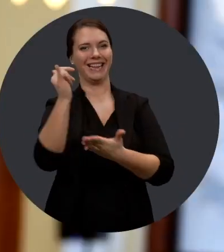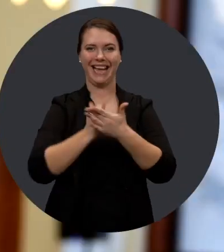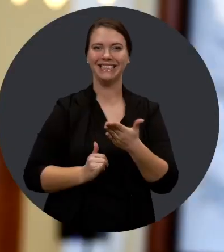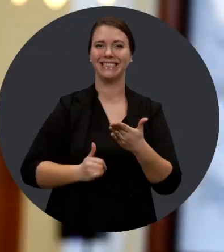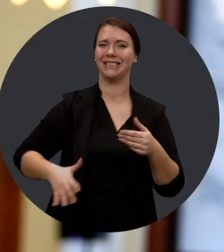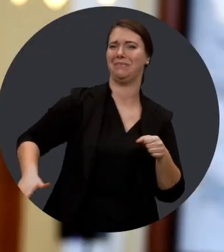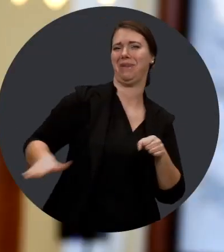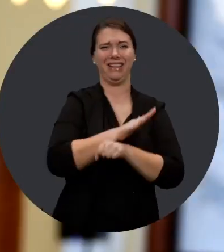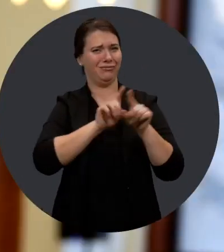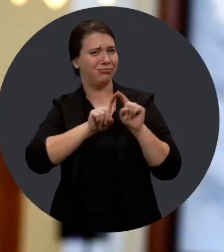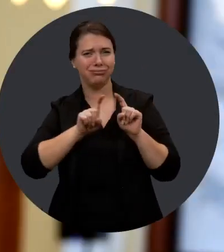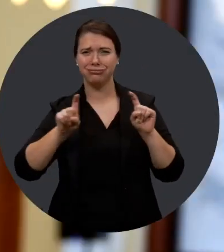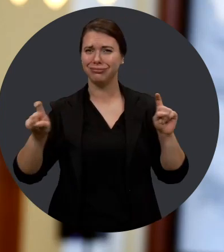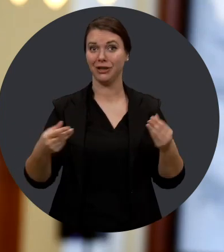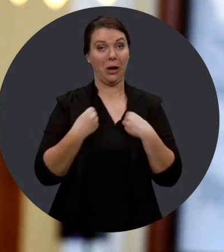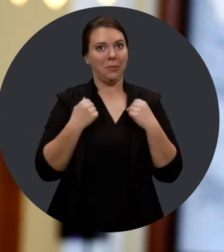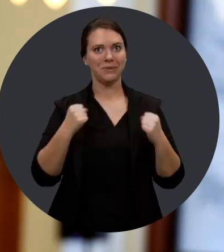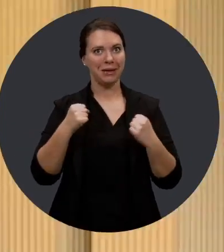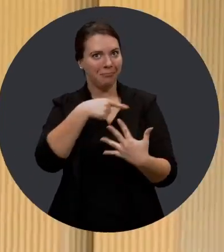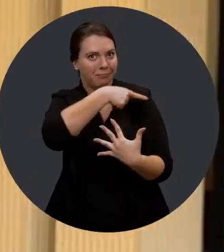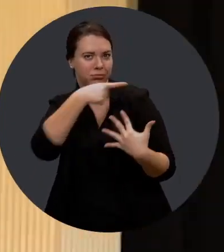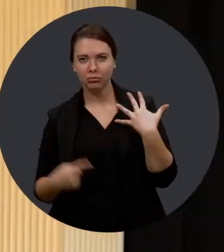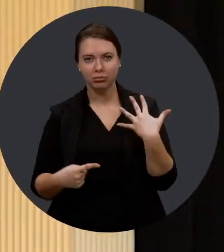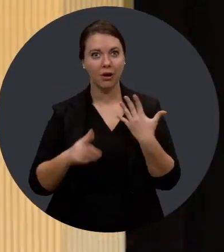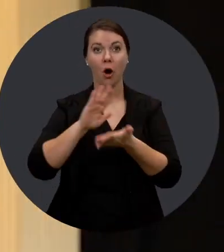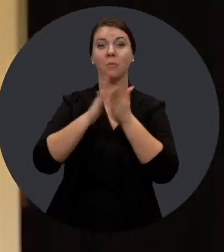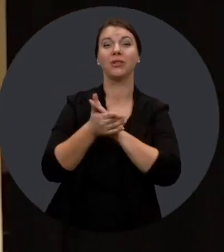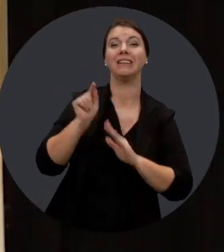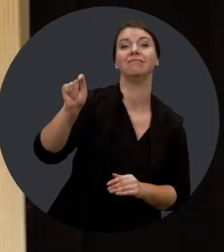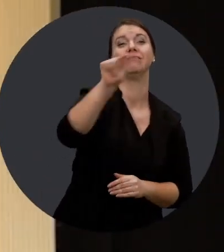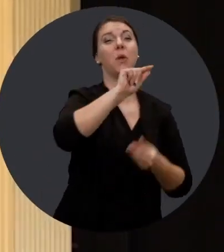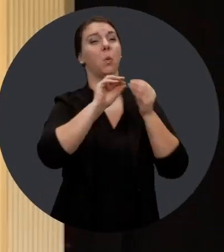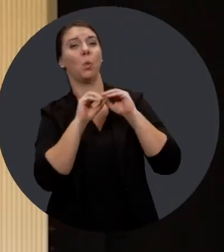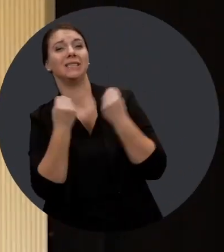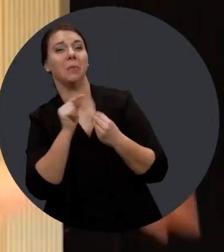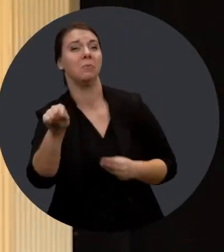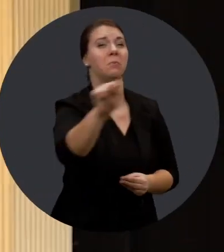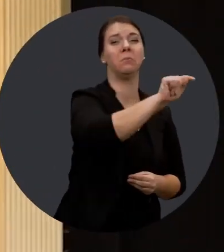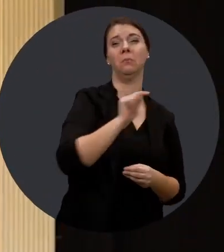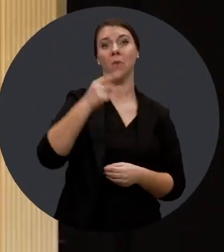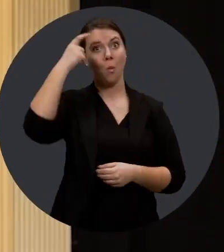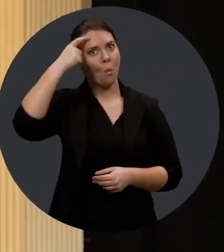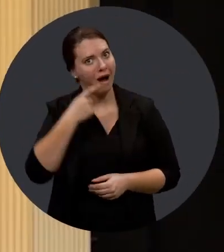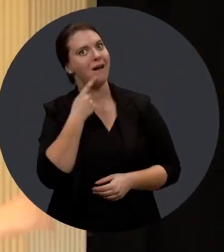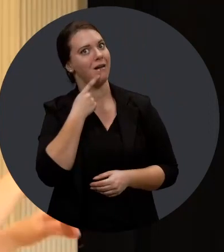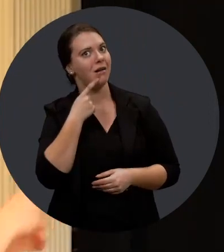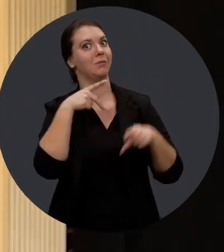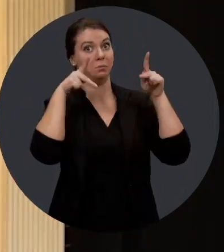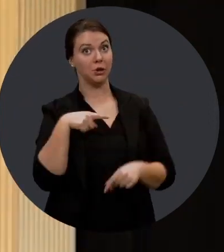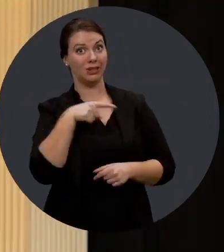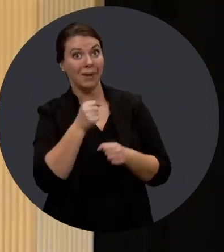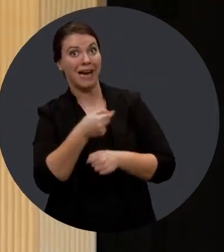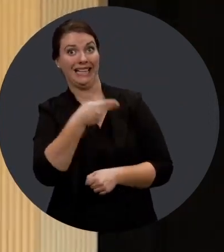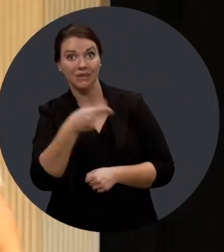envie de travailler dans la milieu artistique, ils trouvent leur place, en quelque sorte. Ça leur donne cette possibilité-là. Ça prend des compagnies, ça prend